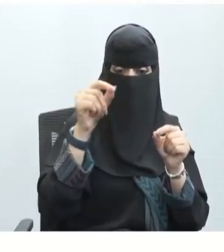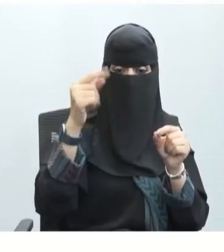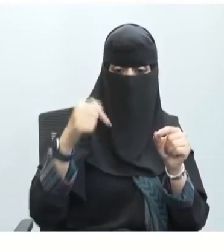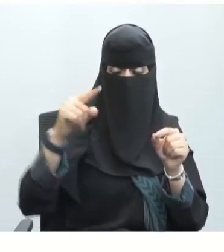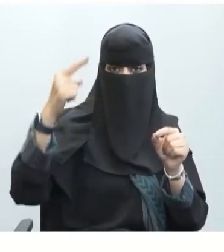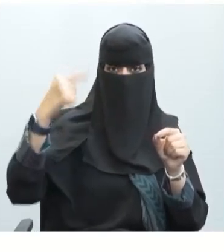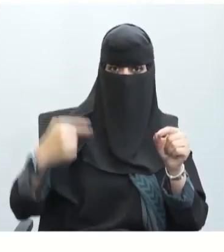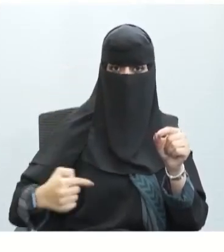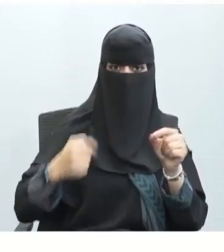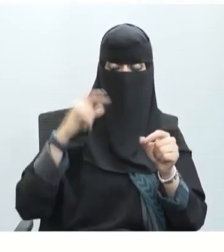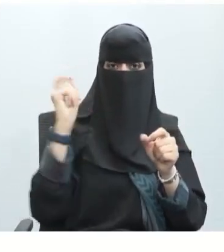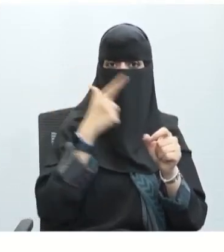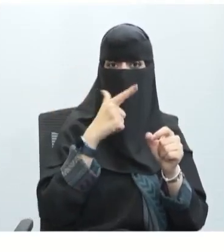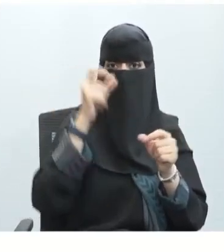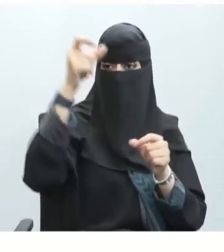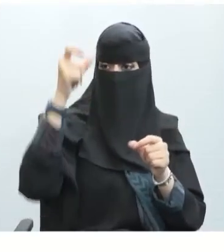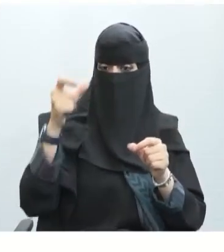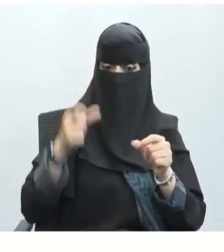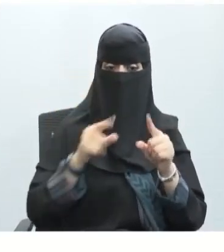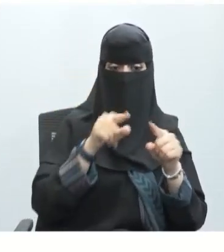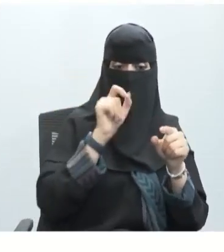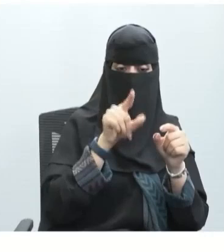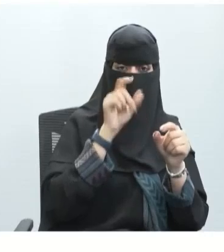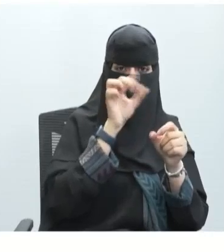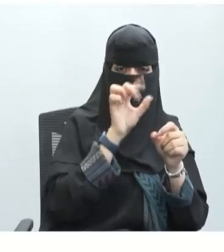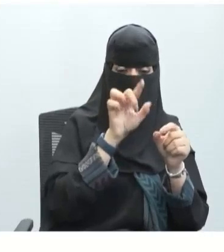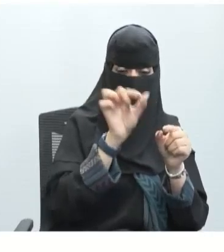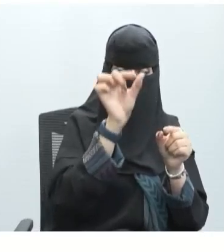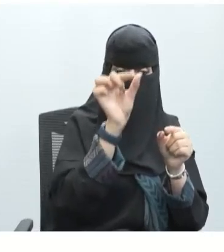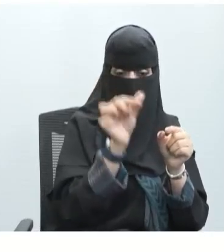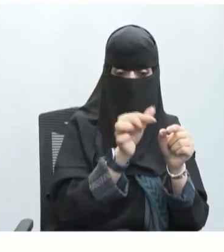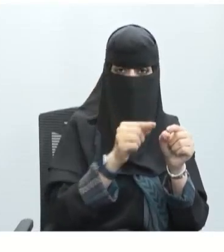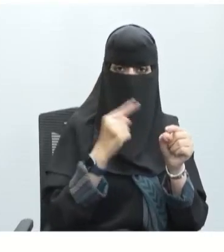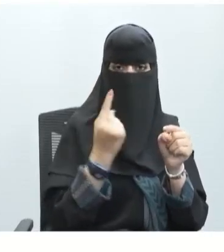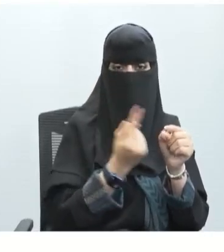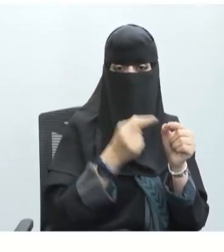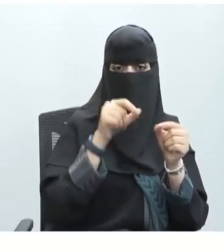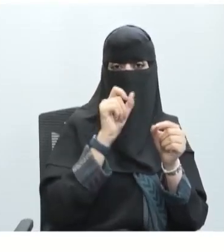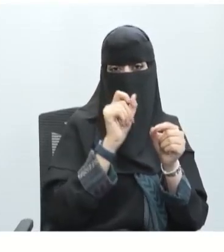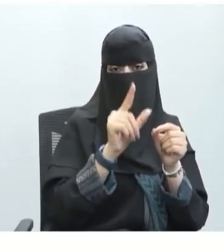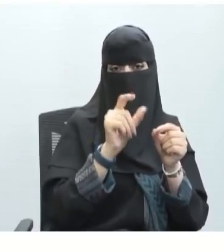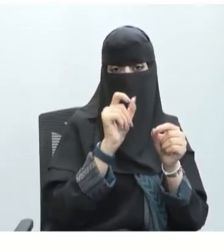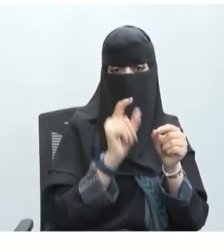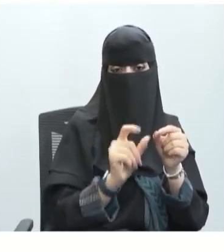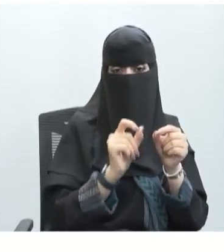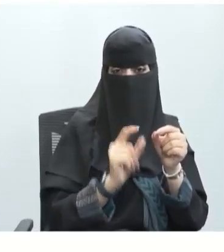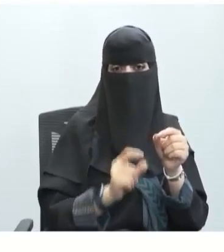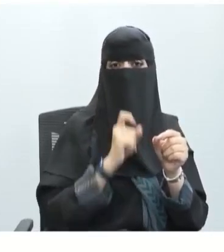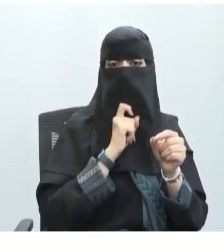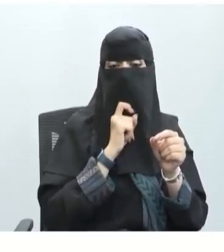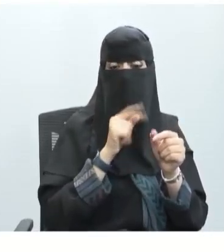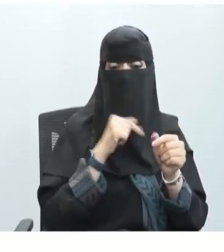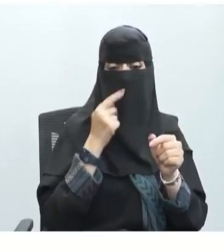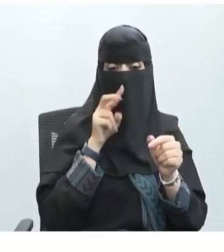الميليني الإشارة انتقلت بشكل سريع بينما الخلية العصبية التي لم تمتلك هذا الغمض كانت الإشارة تتحرك فيه